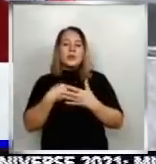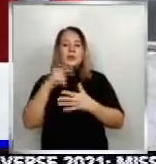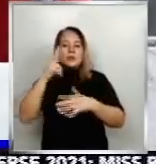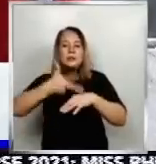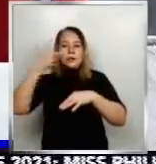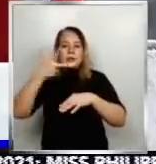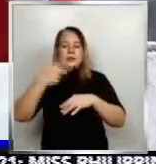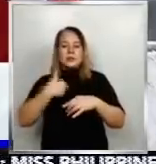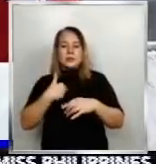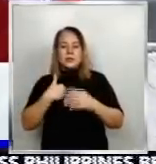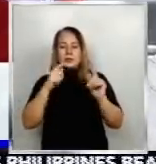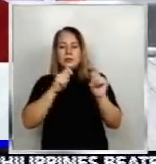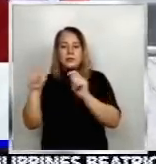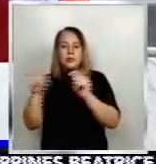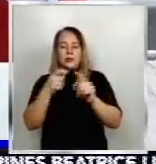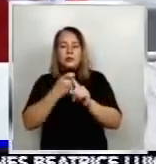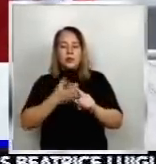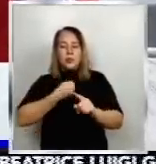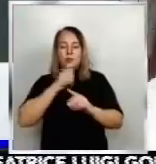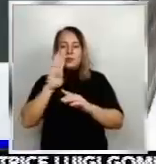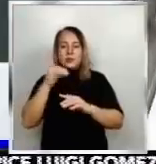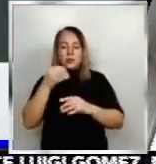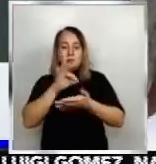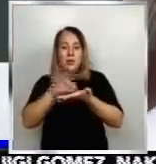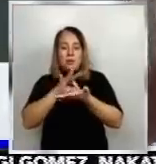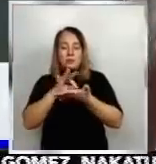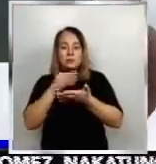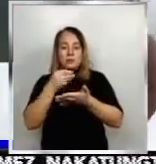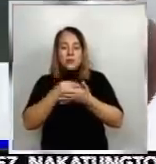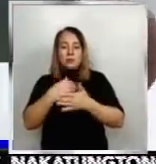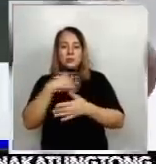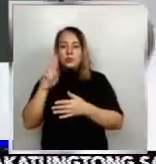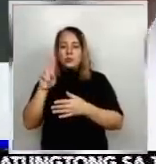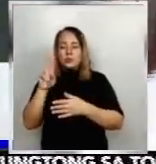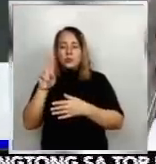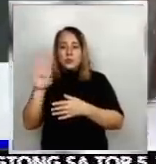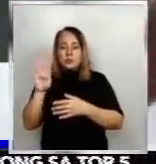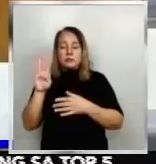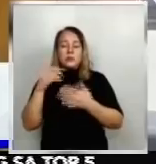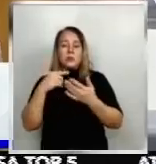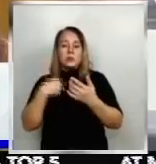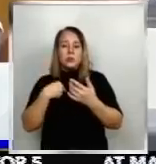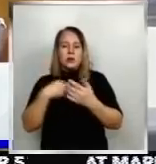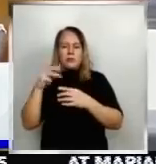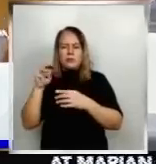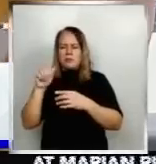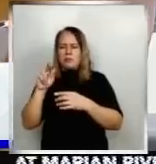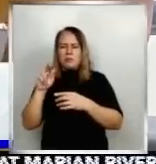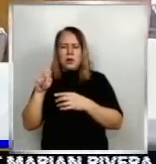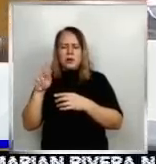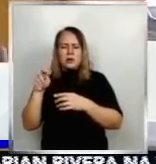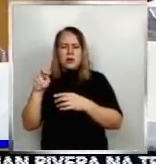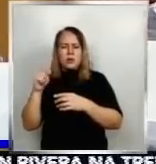-fund transfer mula sa kanyang BDO Bank account patungong Union Bank para sa isang mark na goyo. 50,000 ang bawat fund